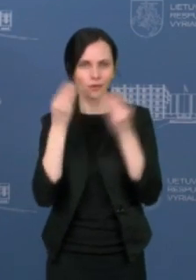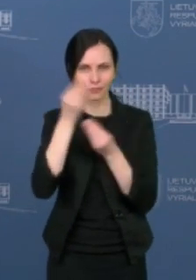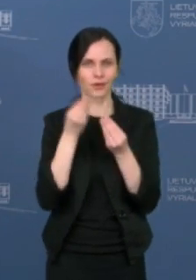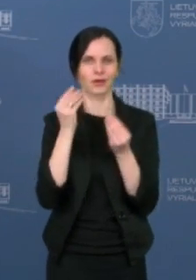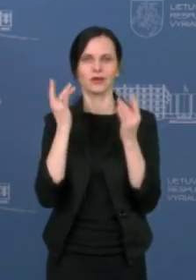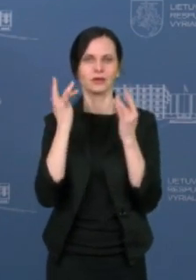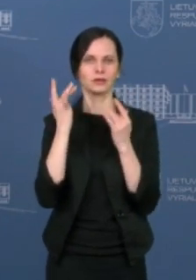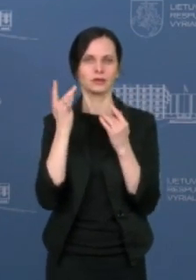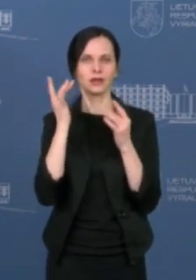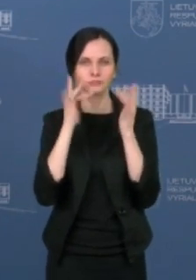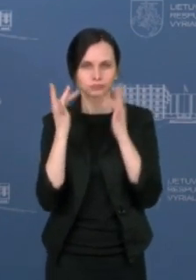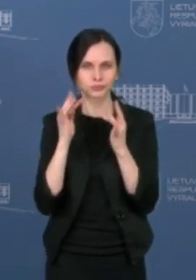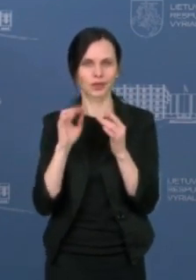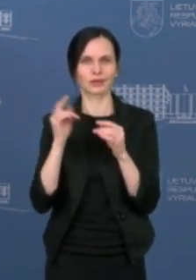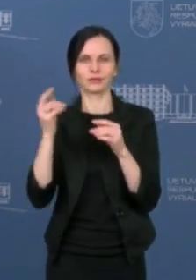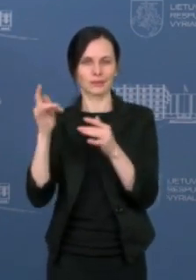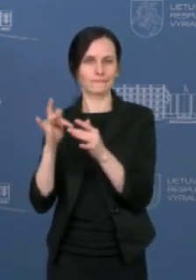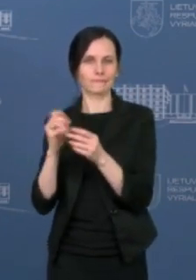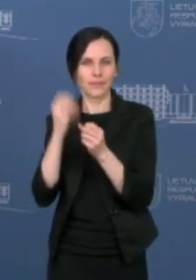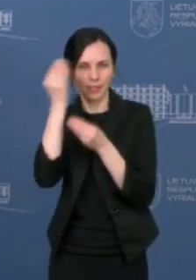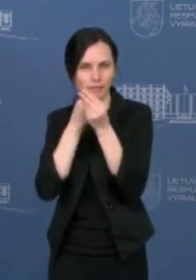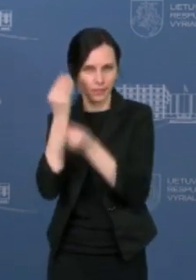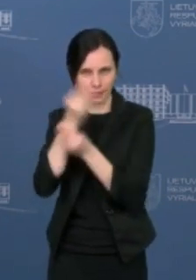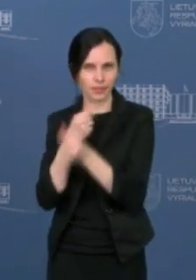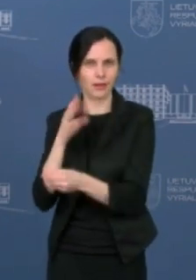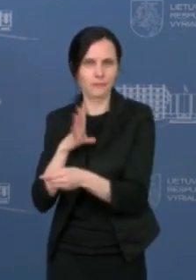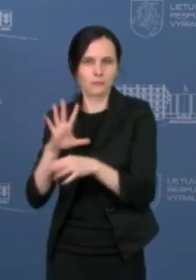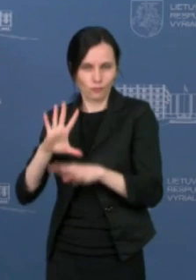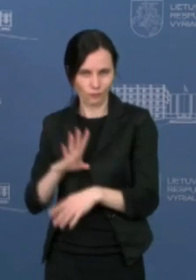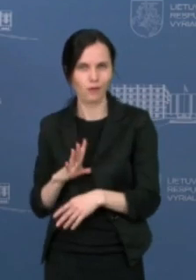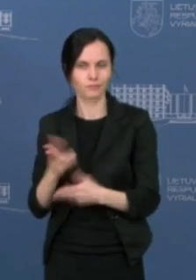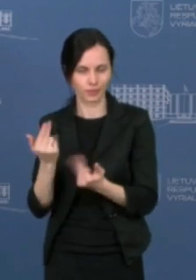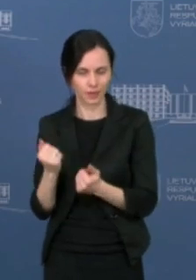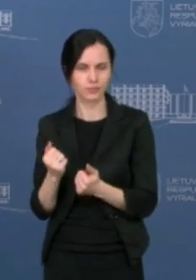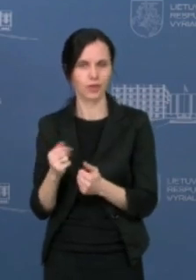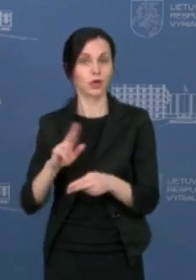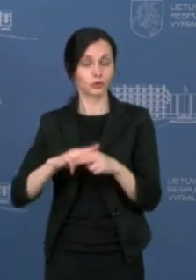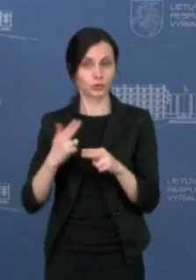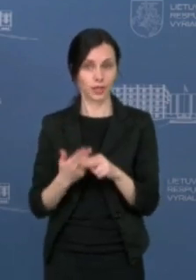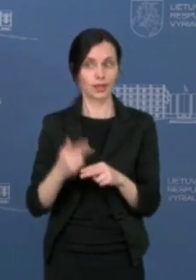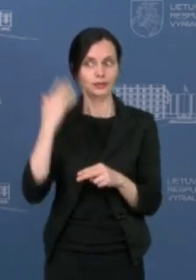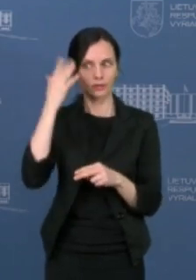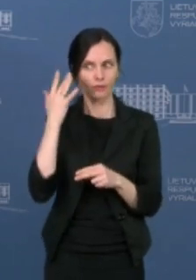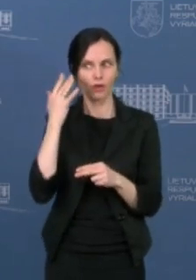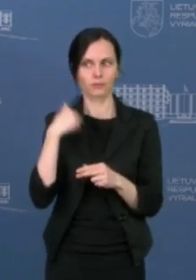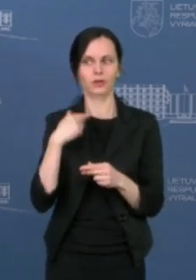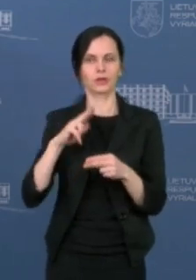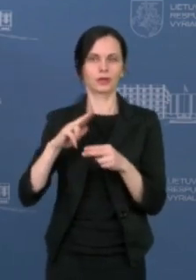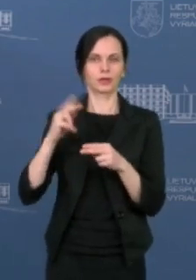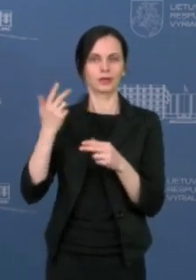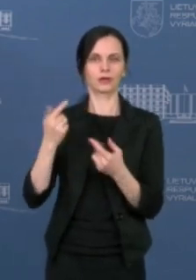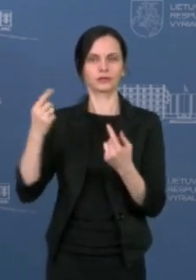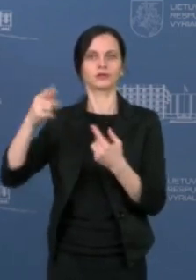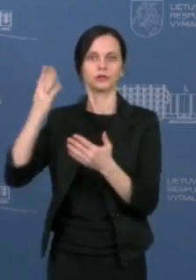traukėsi į šešėlį ir neramina tai, jog dalis gali iš šešėlio ir nebesugryžti.